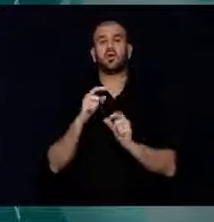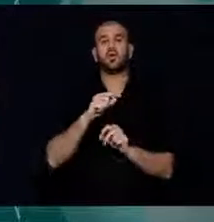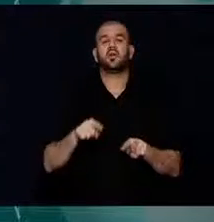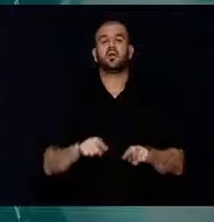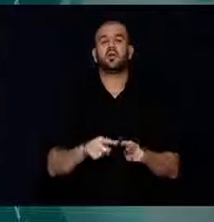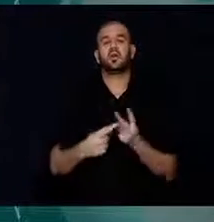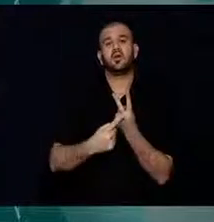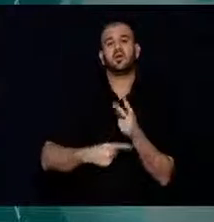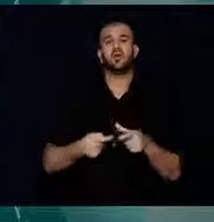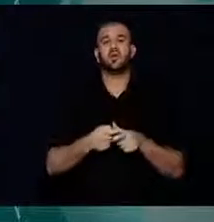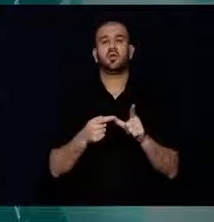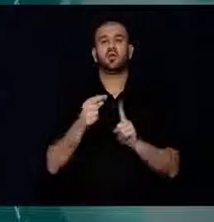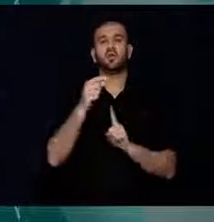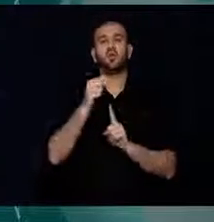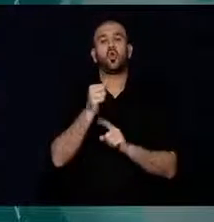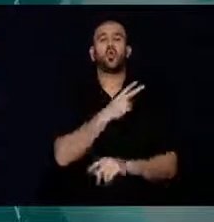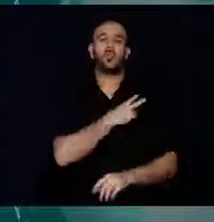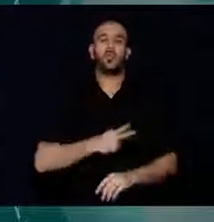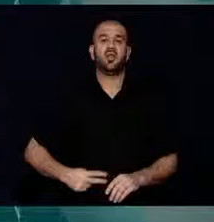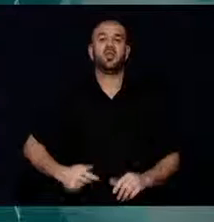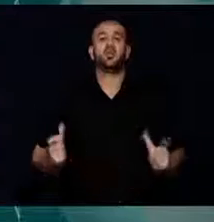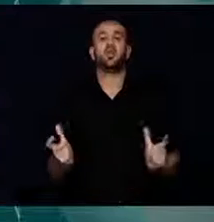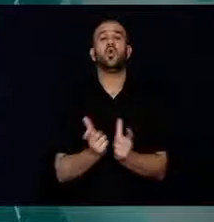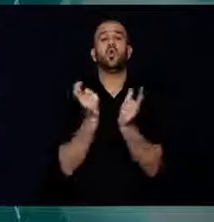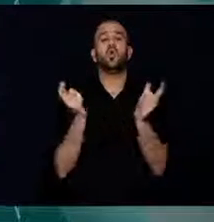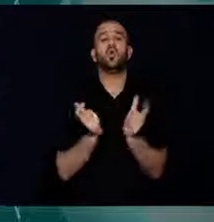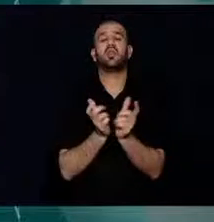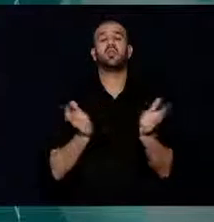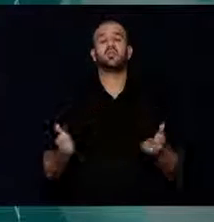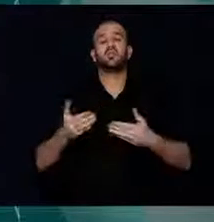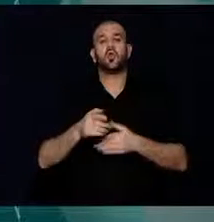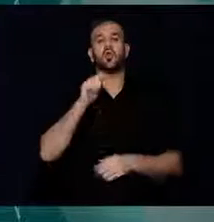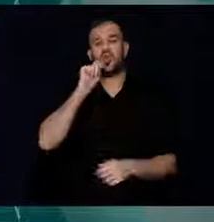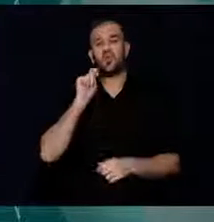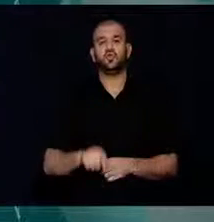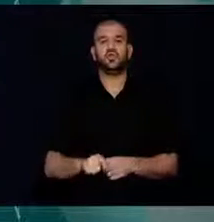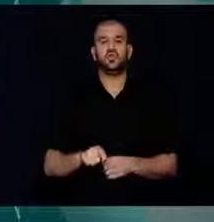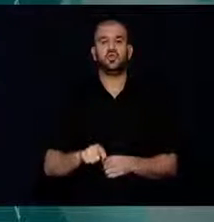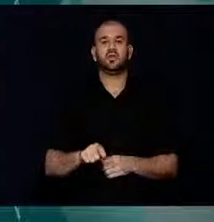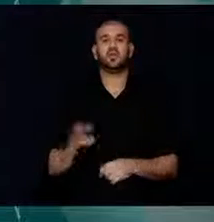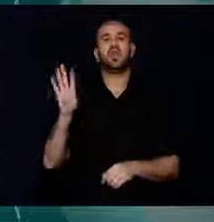akşamı Göngeli Belediyesi konferans salonunda gerçekleşti.